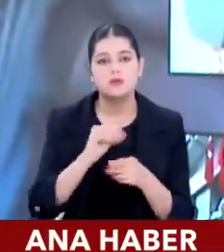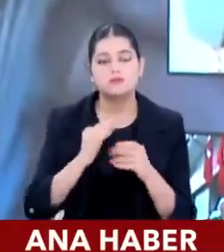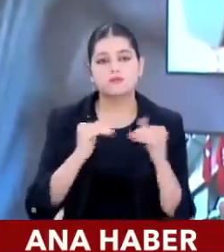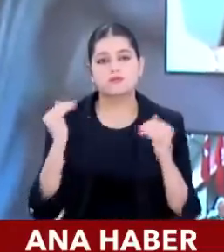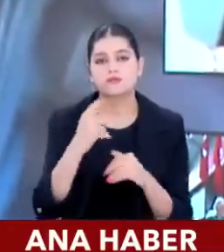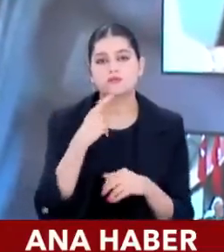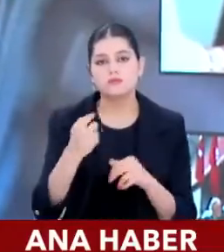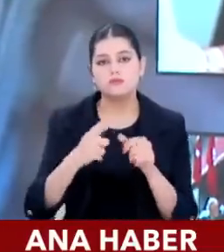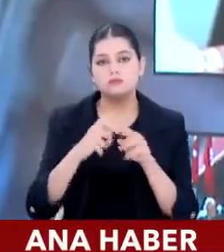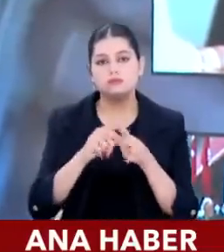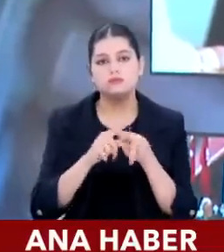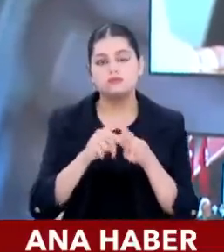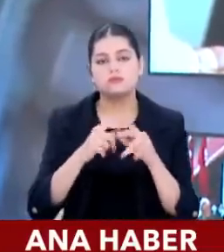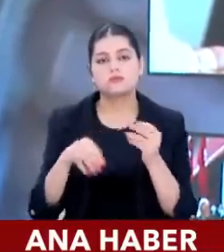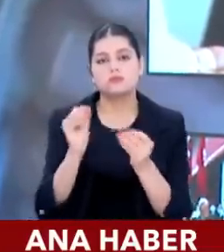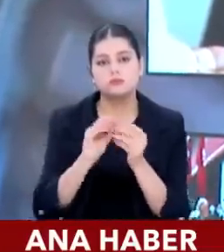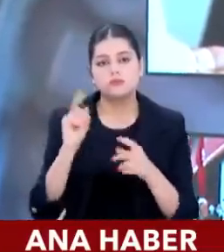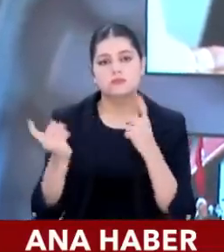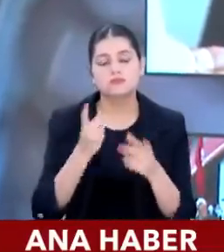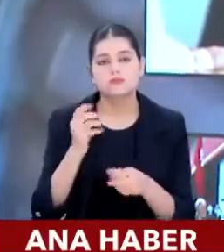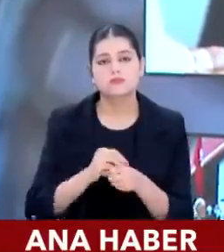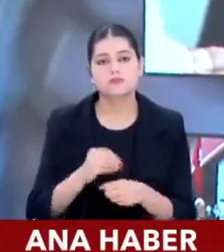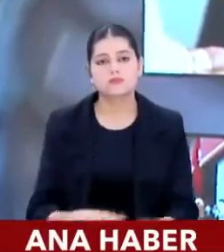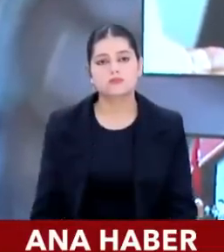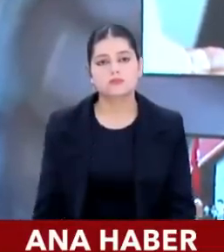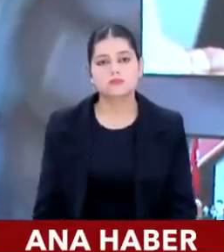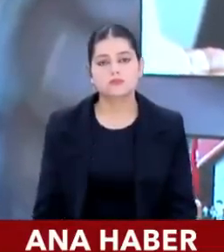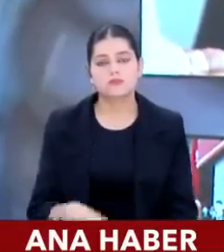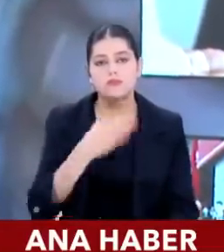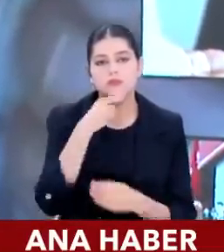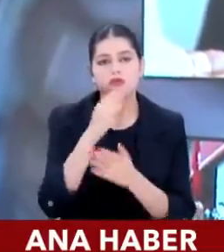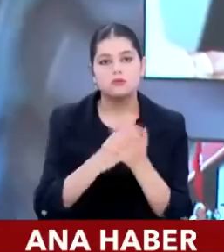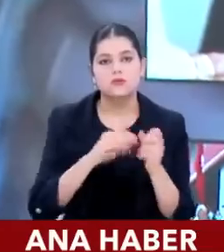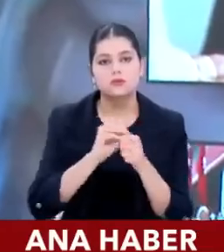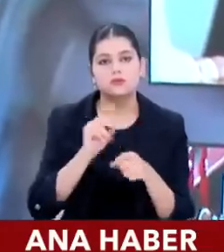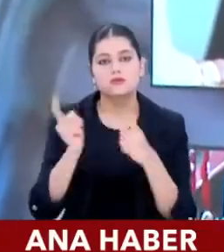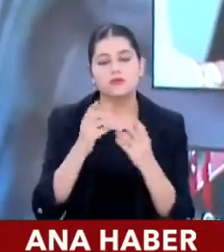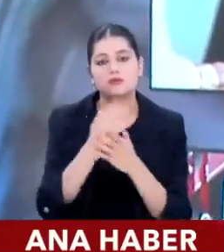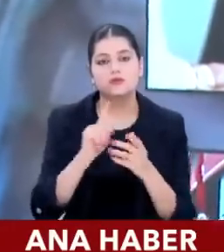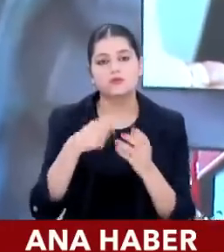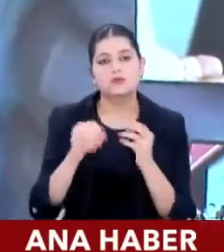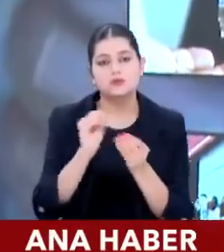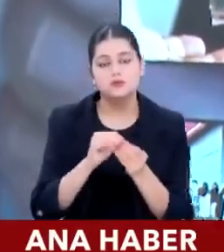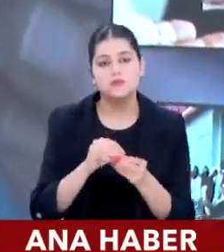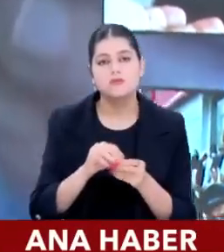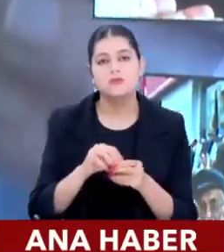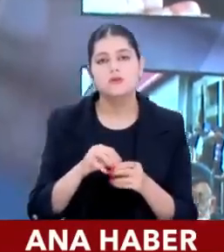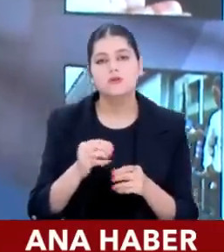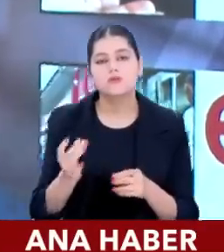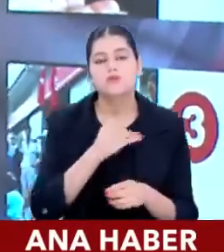emekliye daha fazla bir seyyanen zam verip diğer emekli kesimini de onun yarısı bir zamla